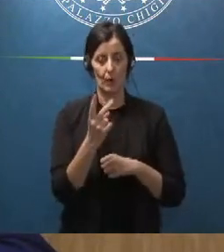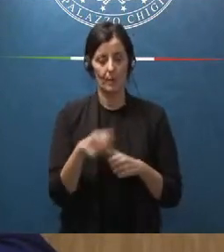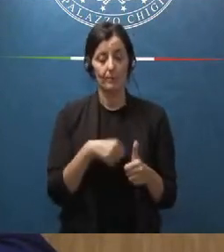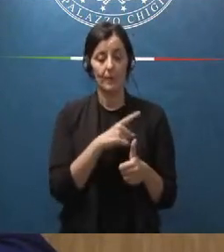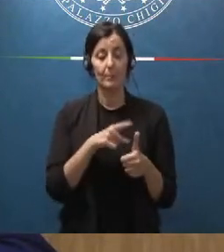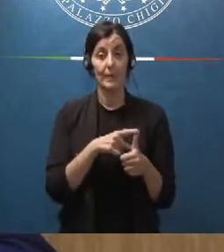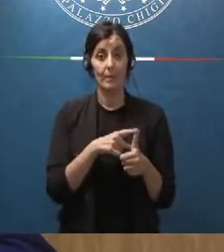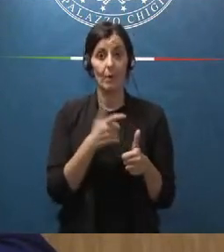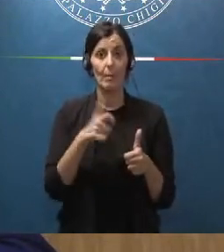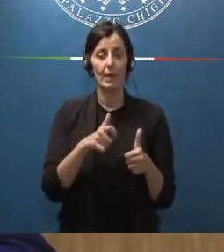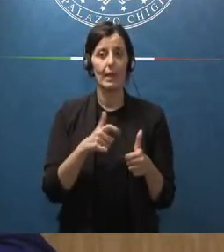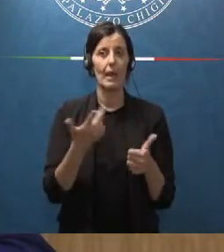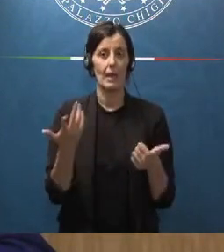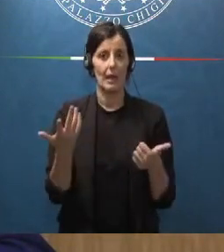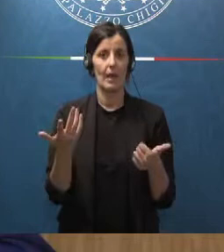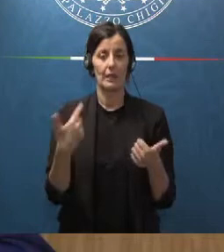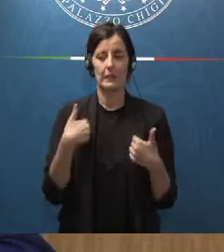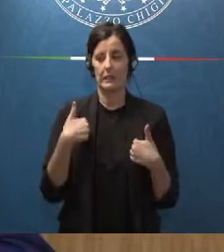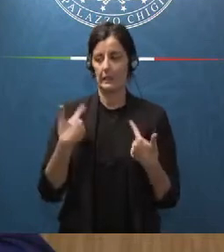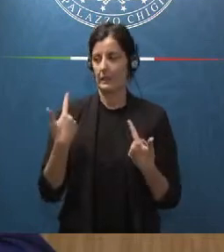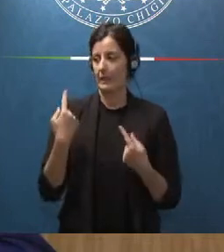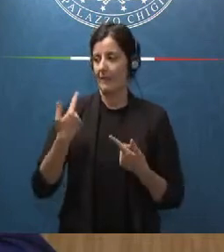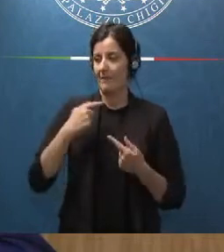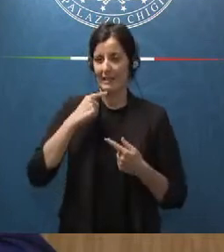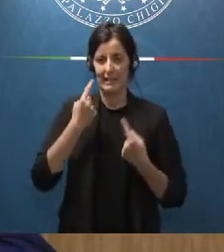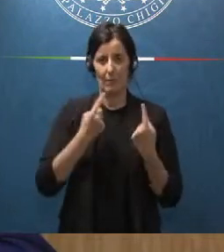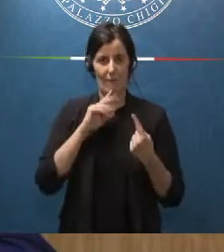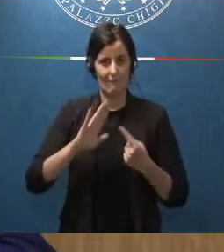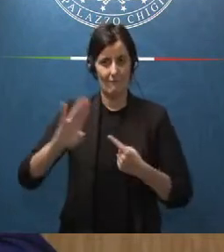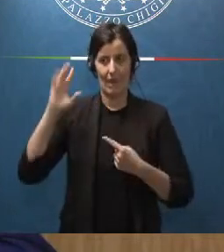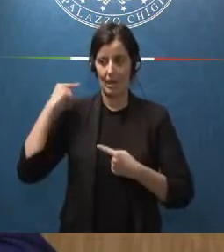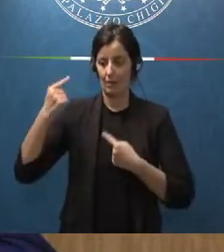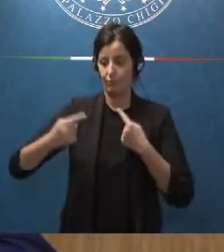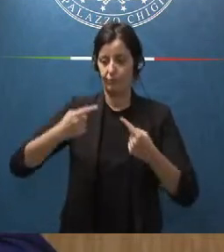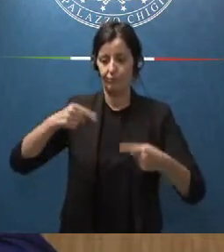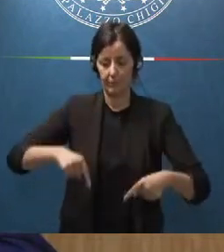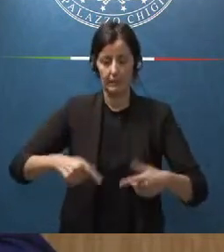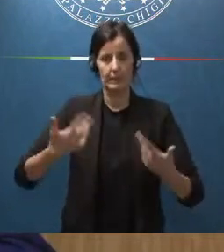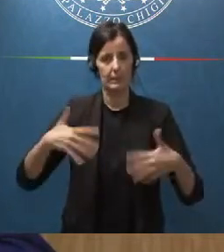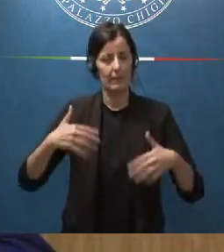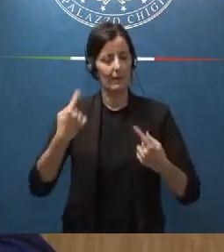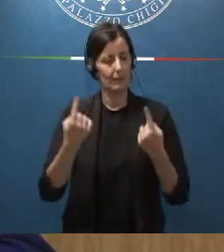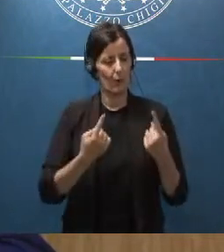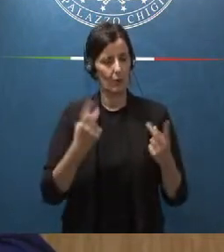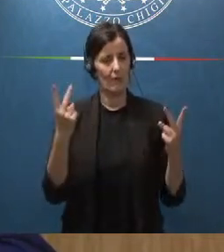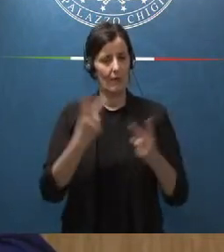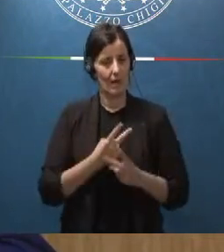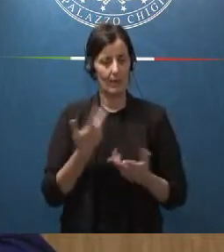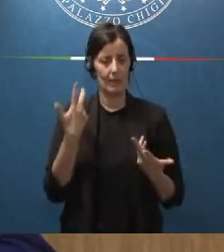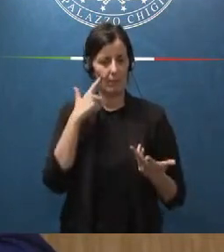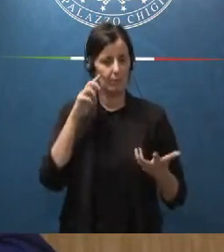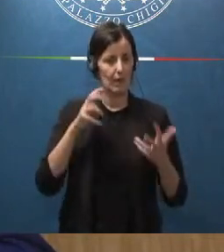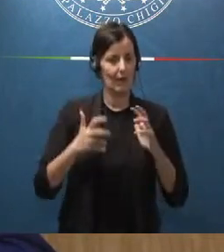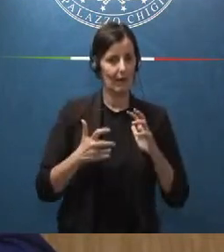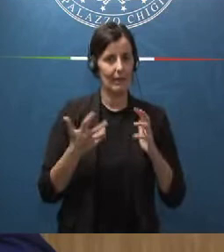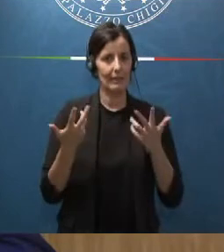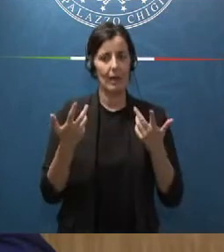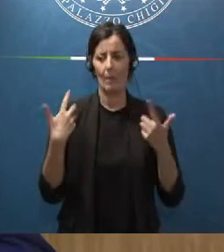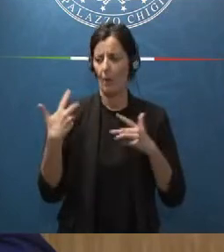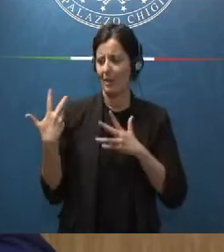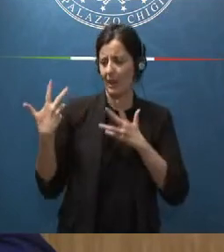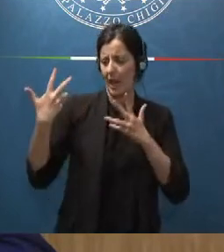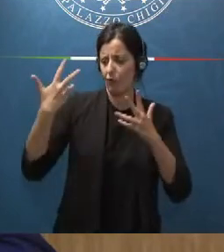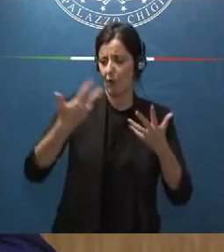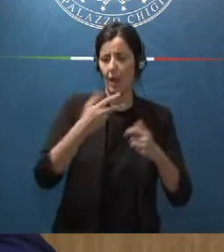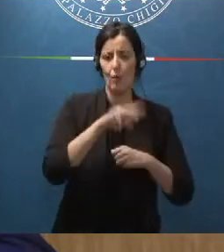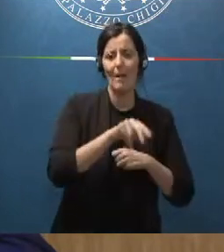abbiamo ereditato una situazione sulla pubblica amministrazione abbastanza critica gli ultimi dieci anni dal 2010